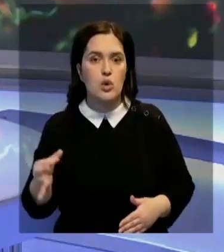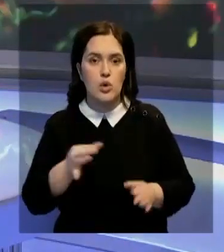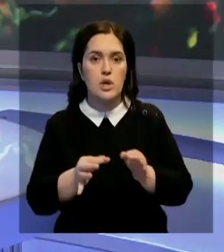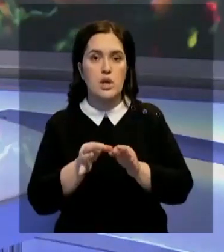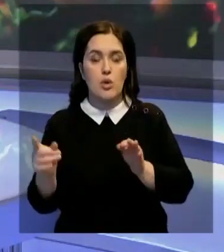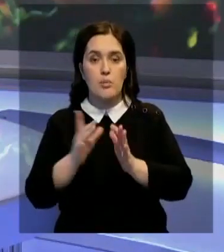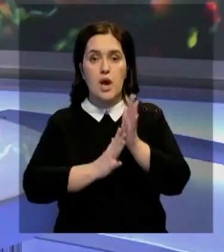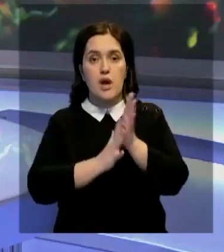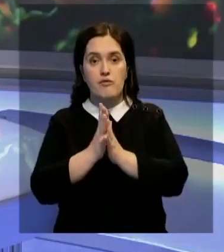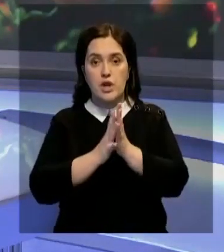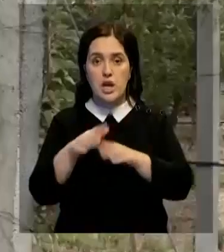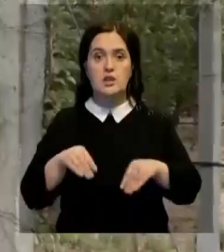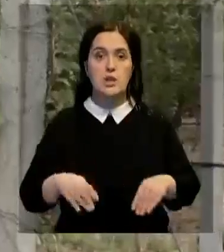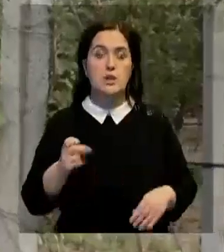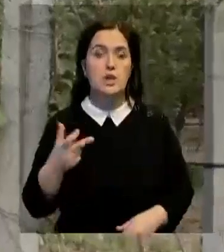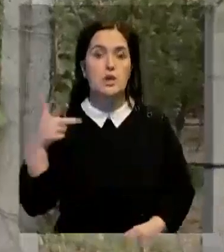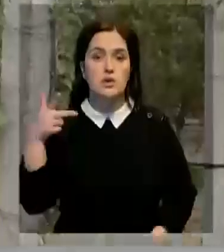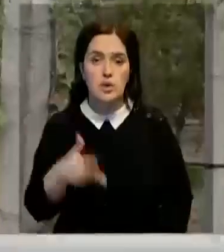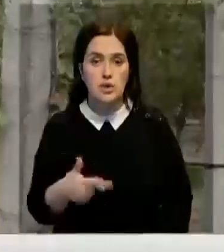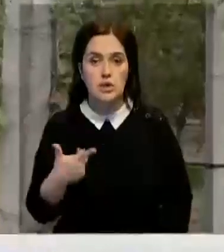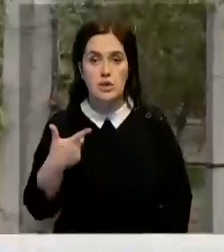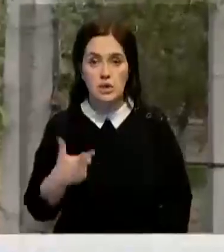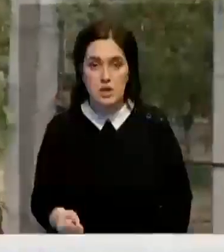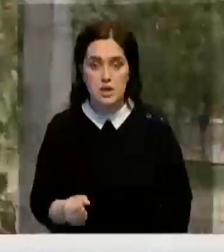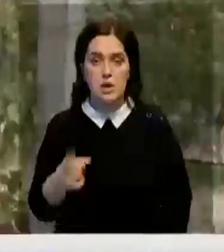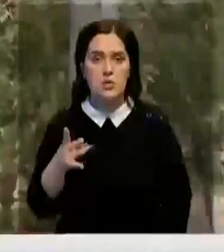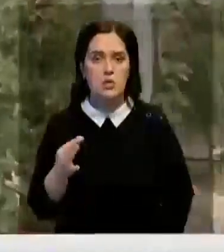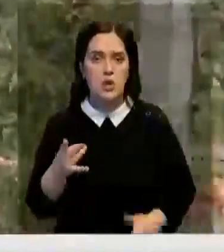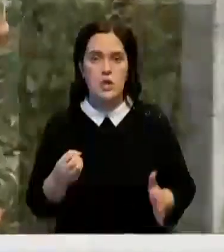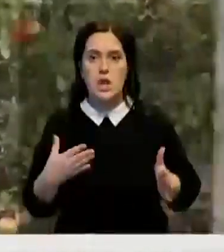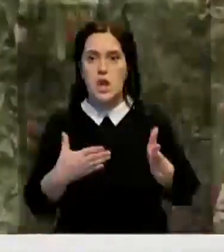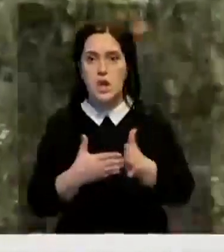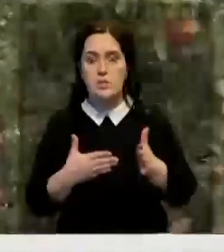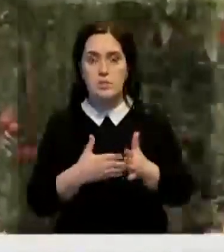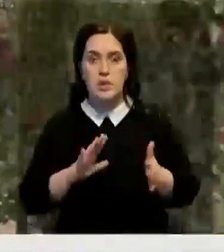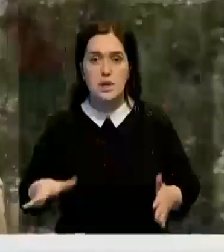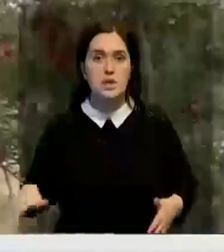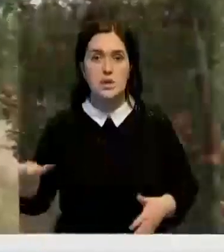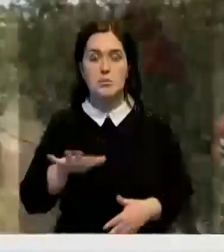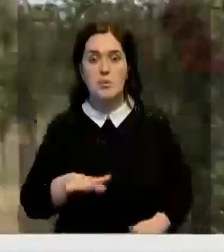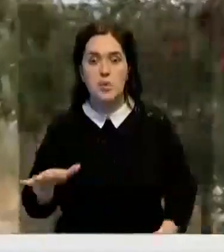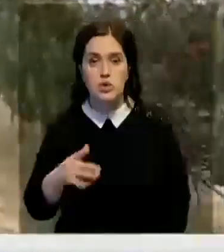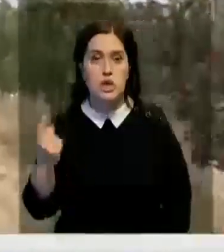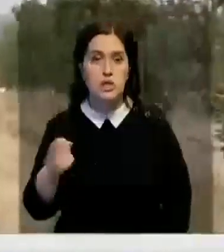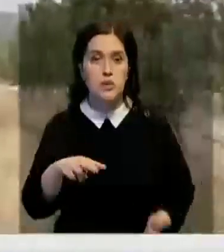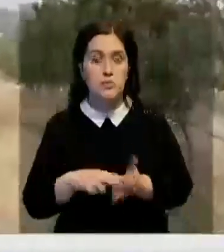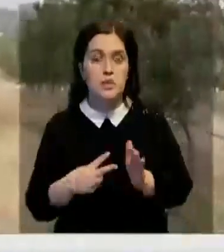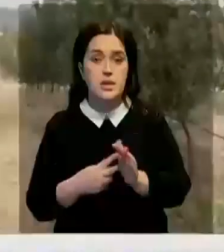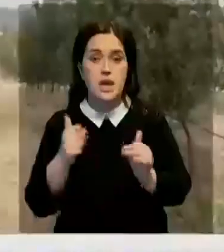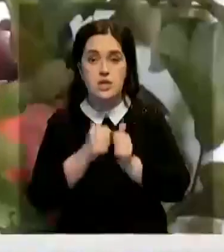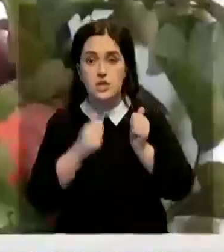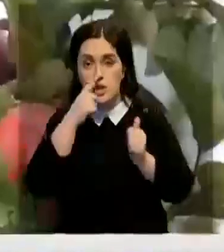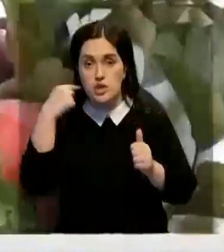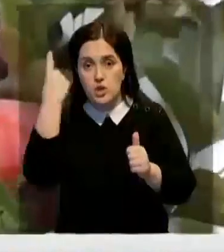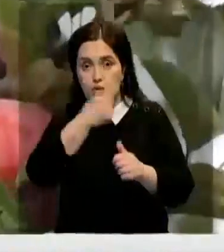района Туркестанской области, которые выращивают интенсивные сады на 3 тысяч гектаров. Но это далеко не предел. Площадь